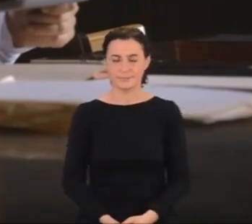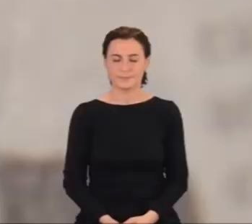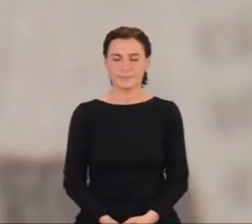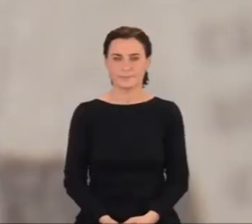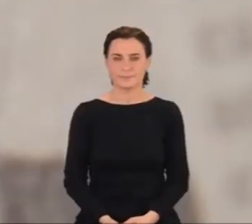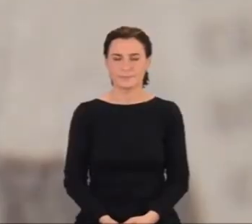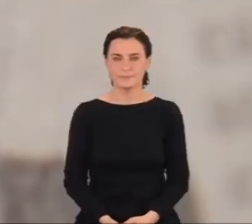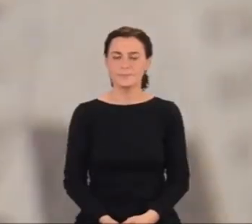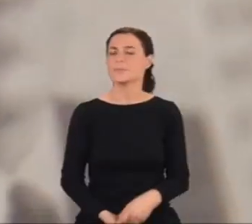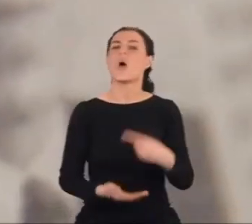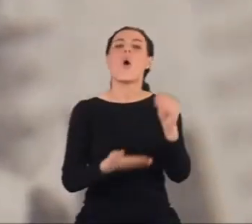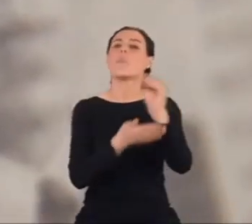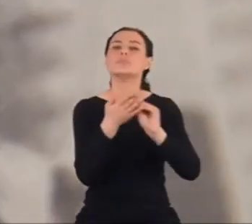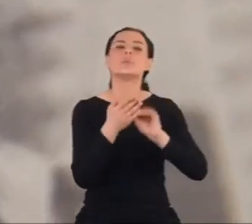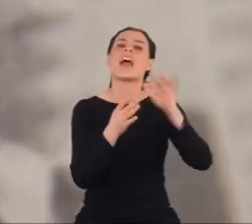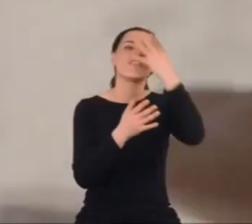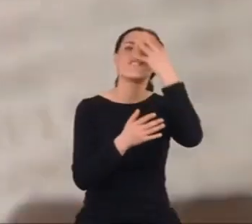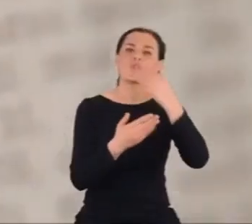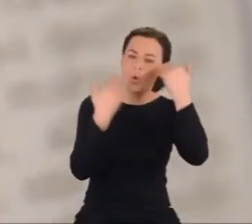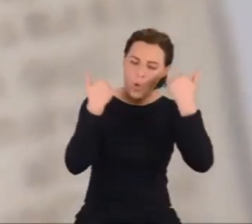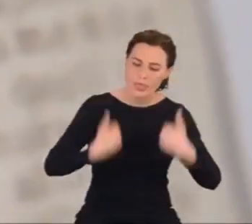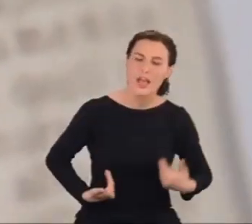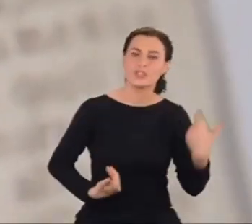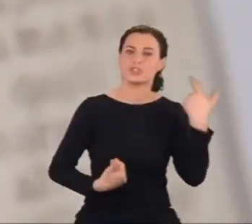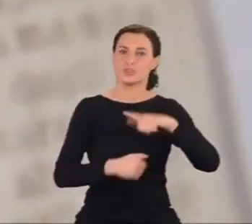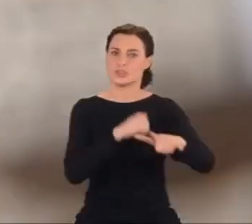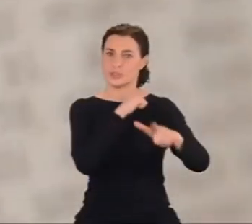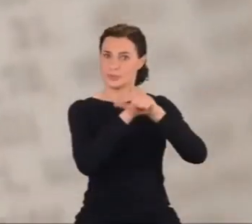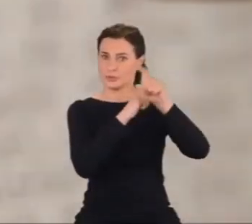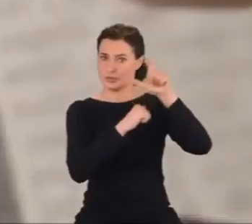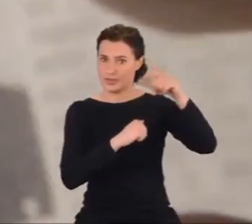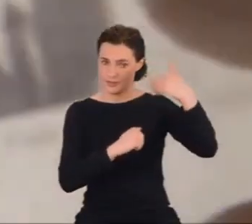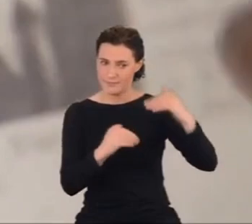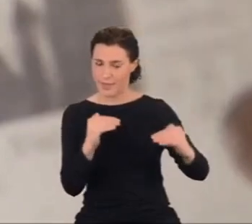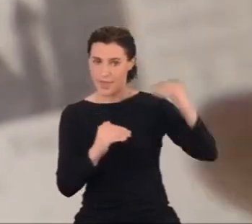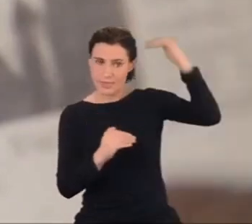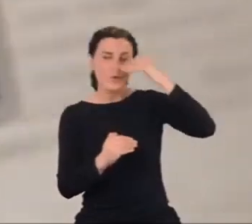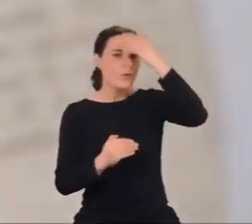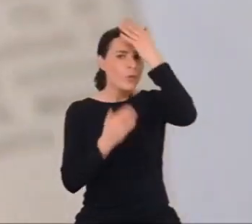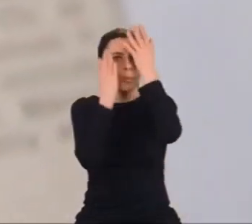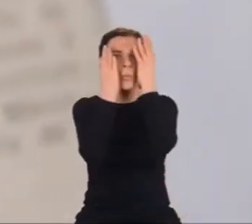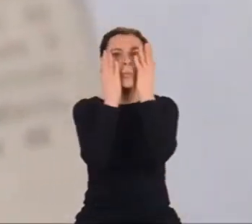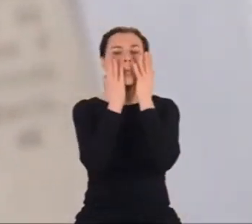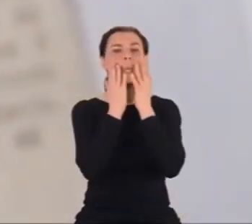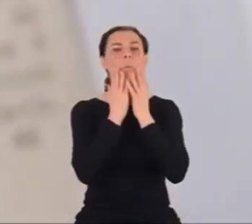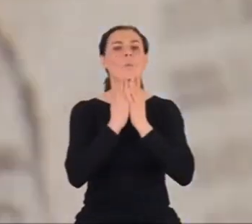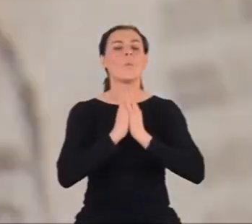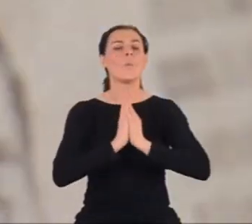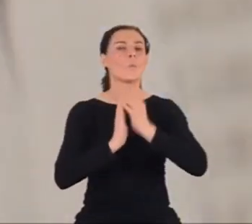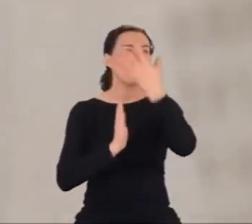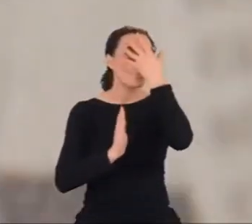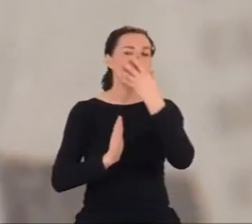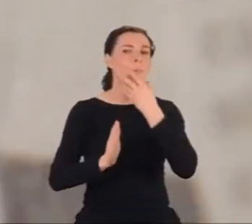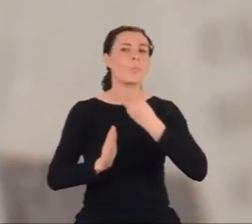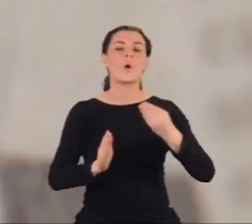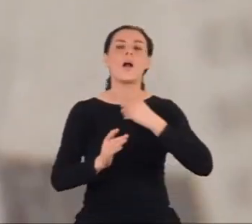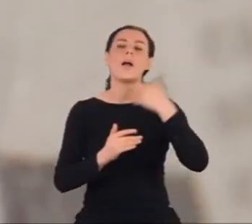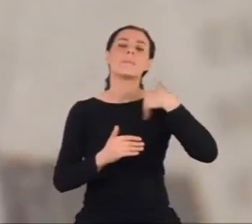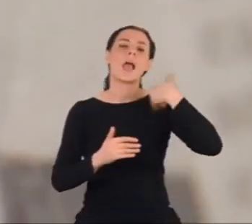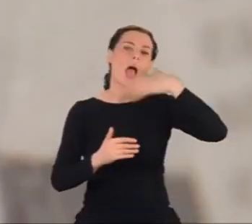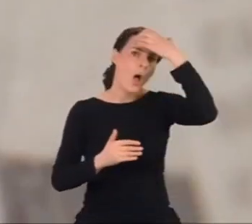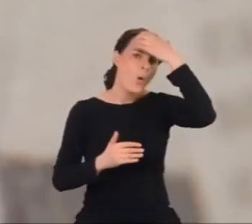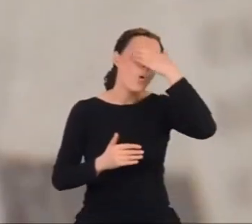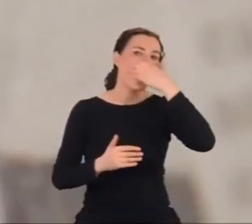Podaje też rysopis. Wzrost 170 centymetrów, twarz pociągła, duże, żywe oczy, czarne włosy, blada cera,